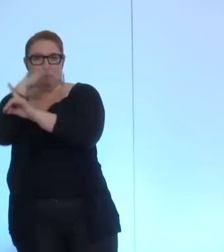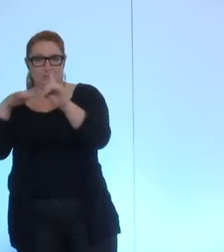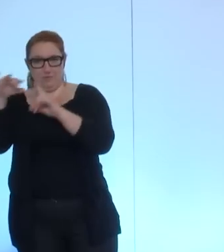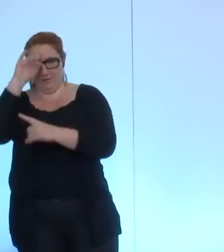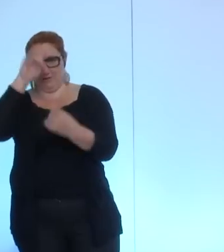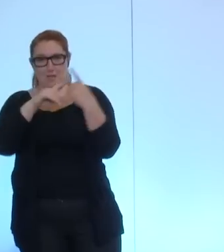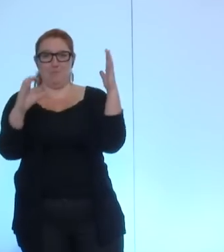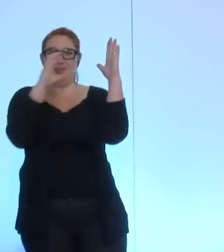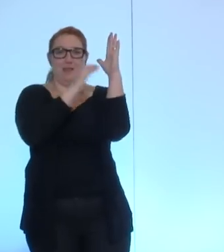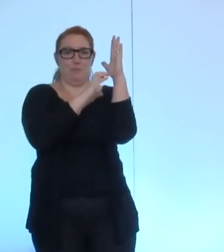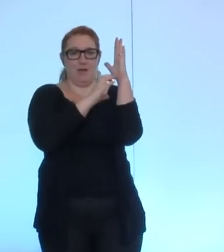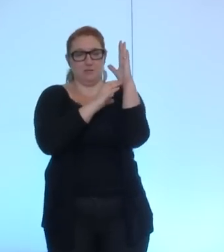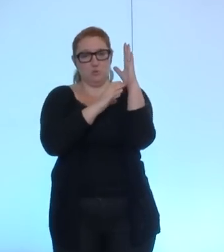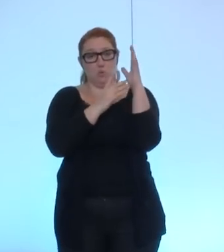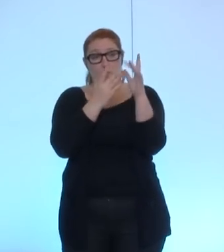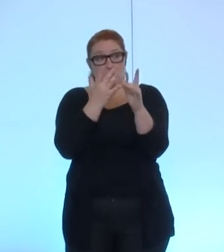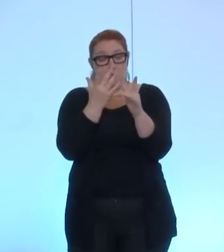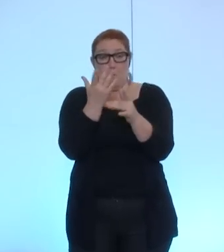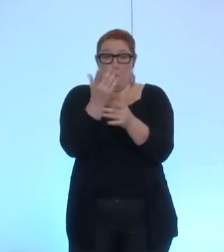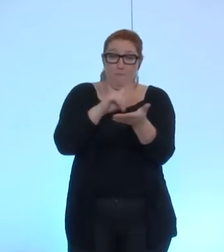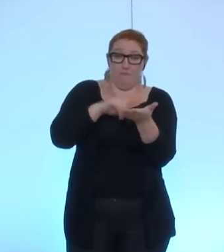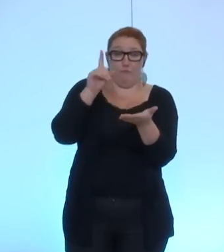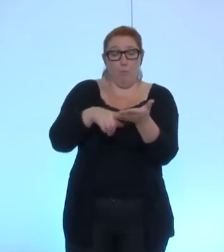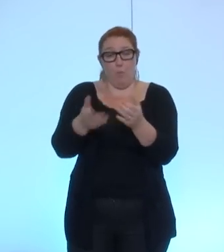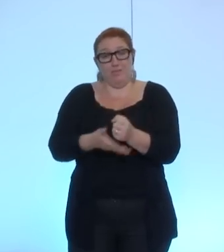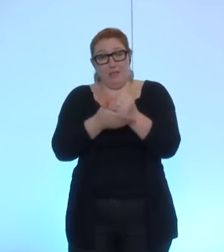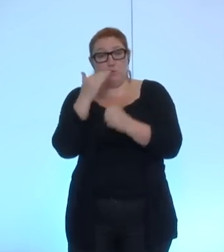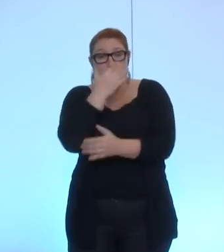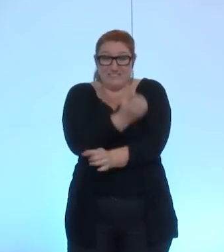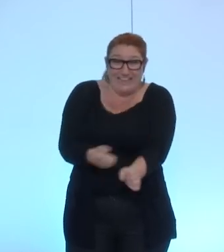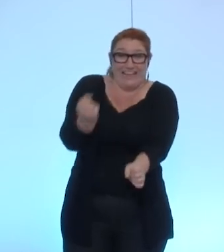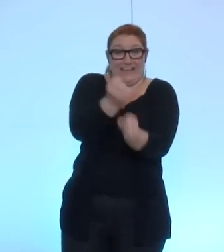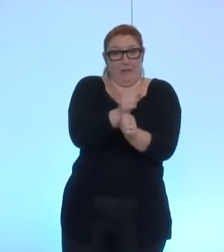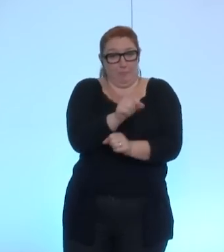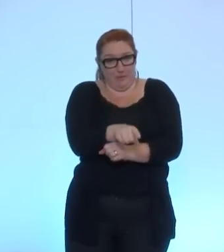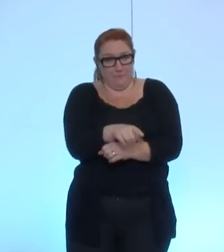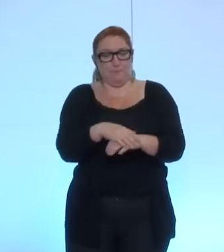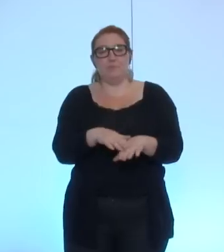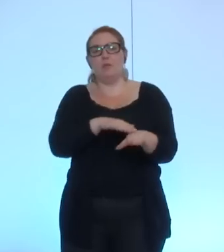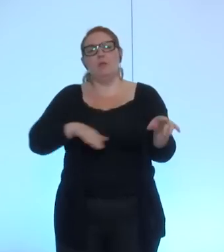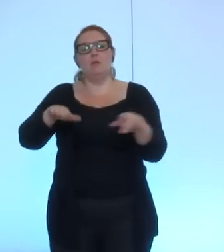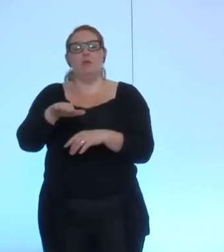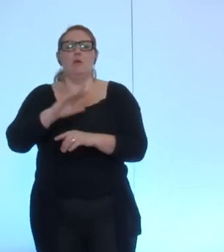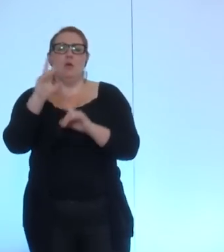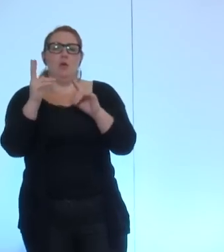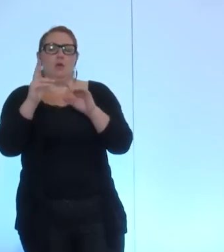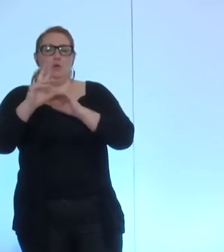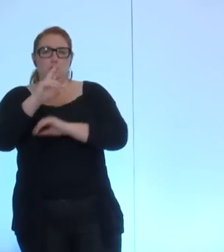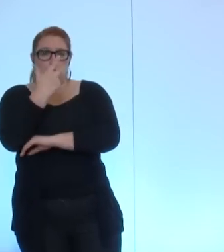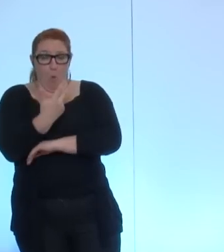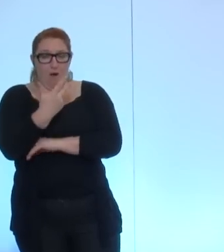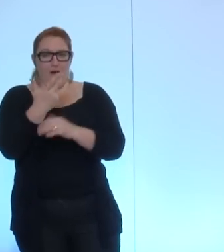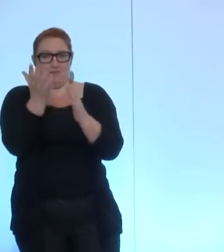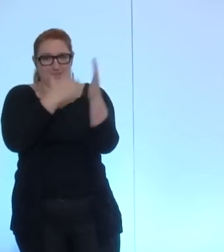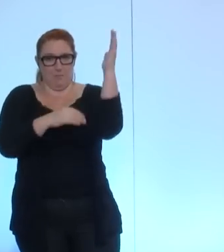le fonds d'aide d'urgence et nous avons trois amendements un du groupe rassemblement de gauche et de progrès et